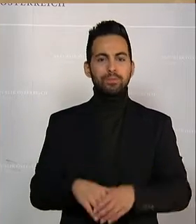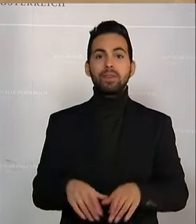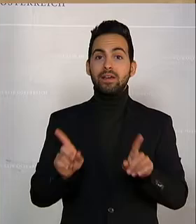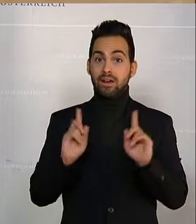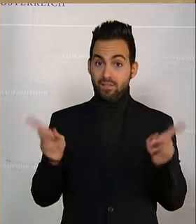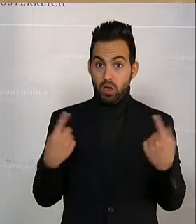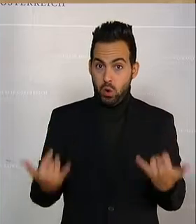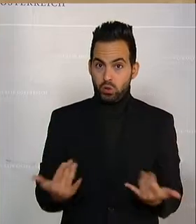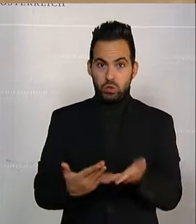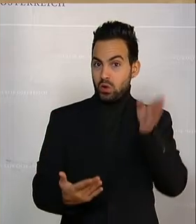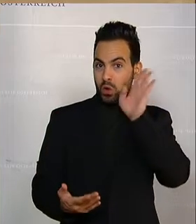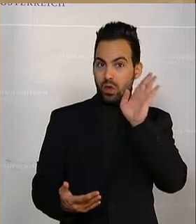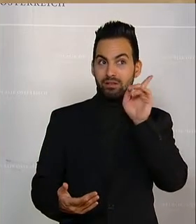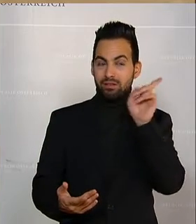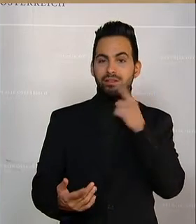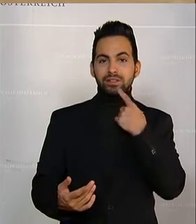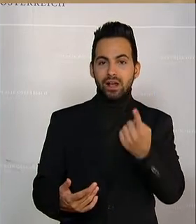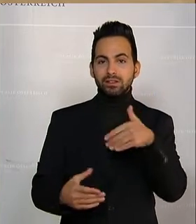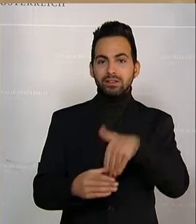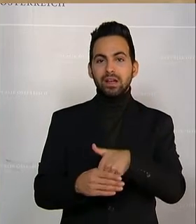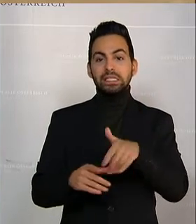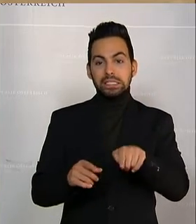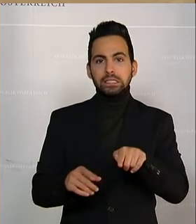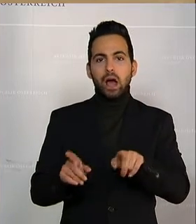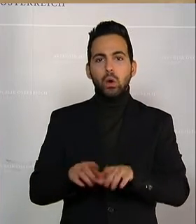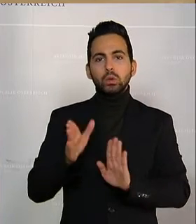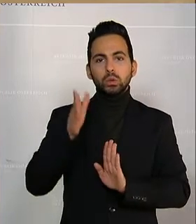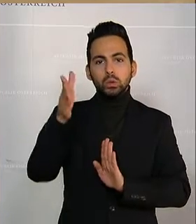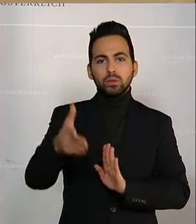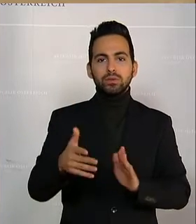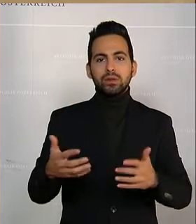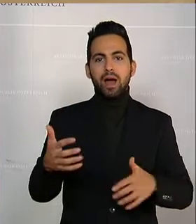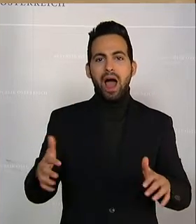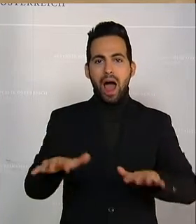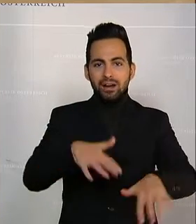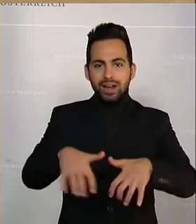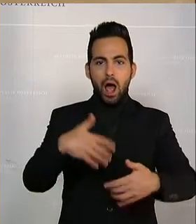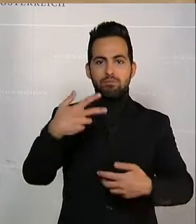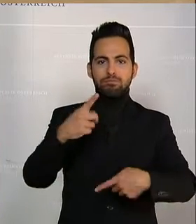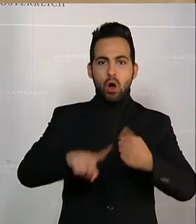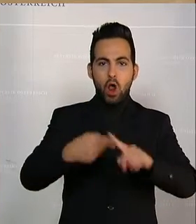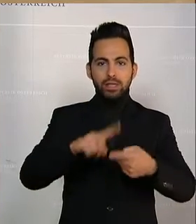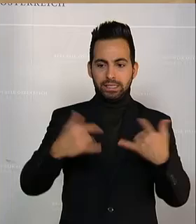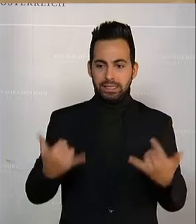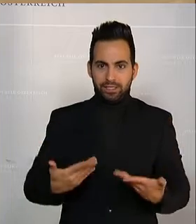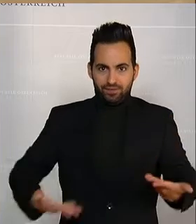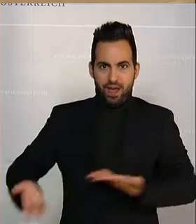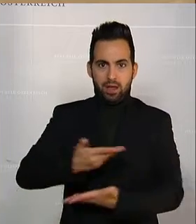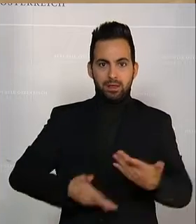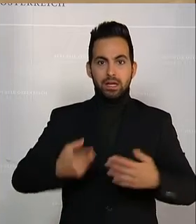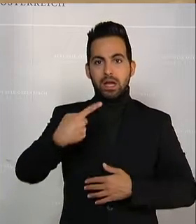haben es auch heute schon gehört, das muss natürlich auch in der künftigen Agrarpolitik, die wir jetzt auch verhandeln,